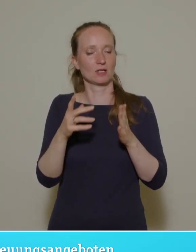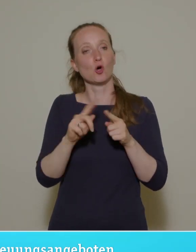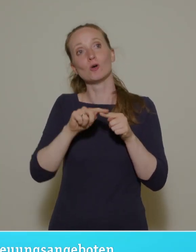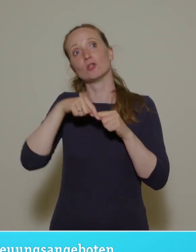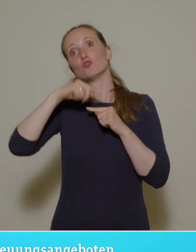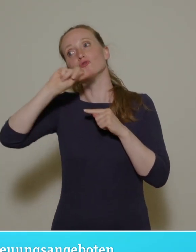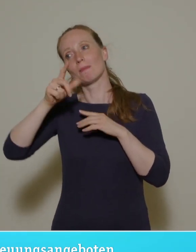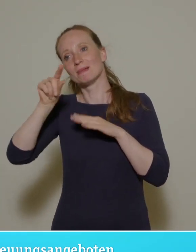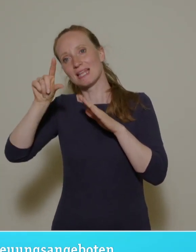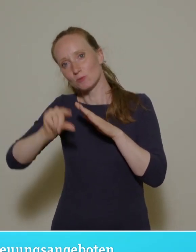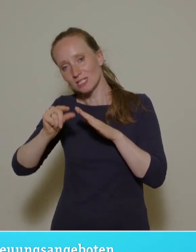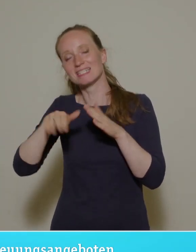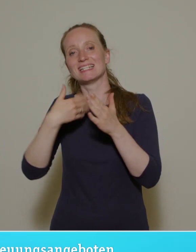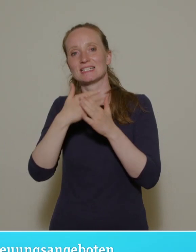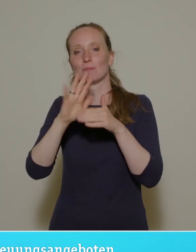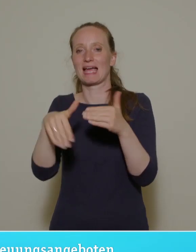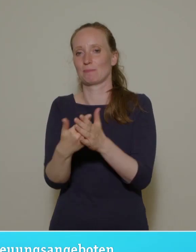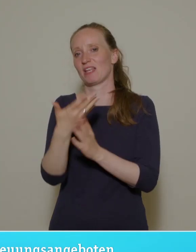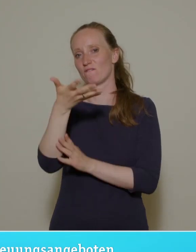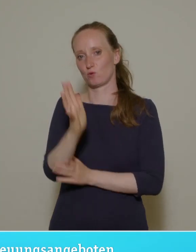bisschen Abstand und so sind ja die 500 entstanden.